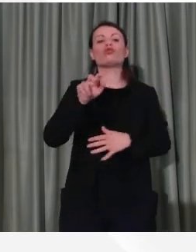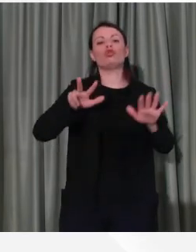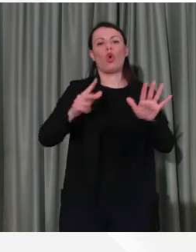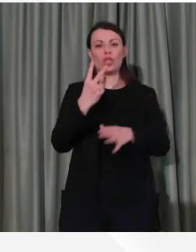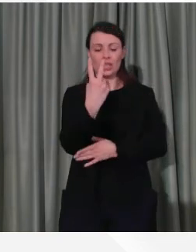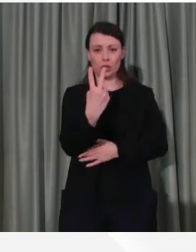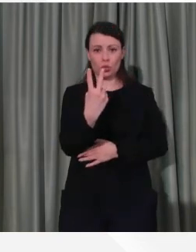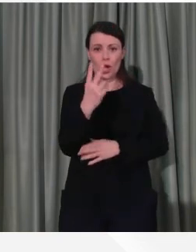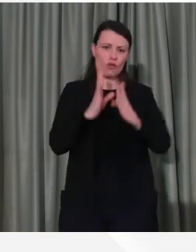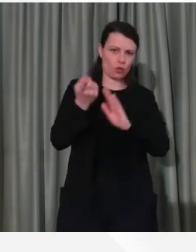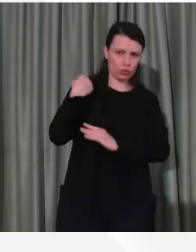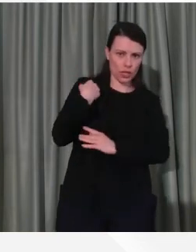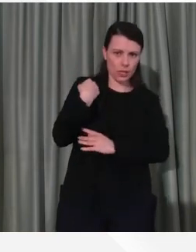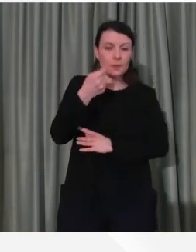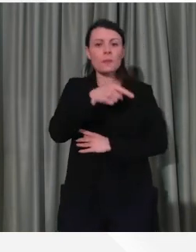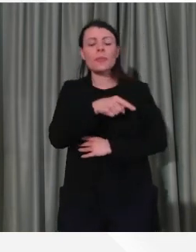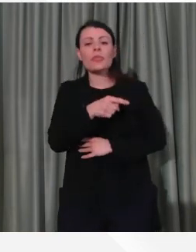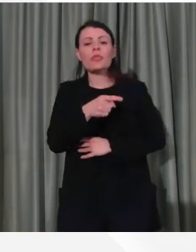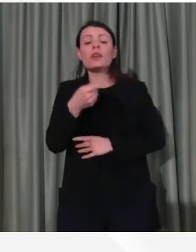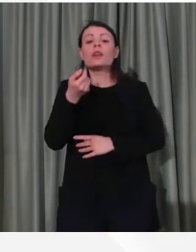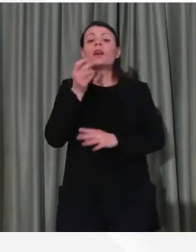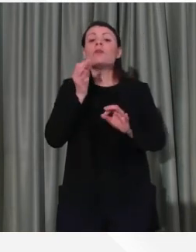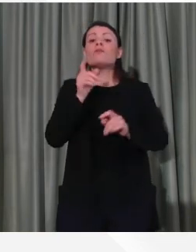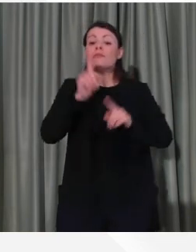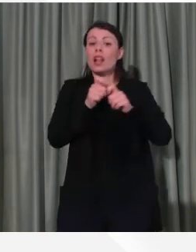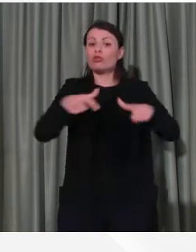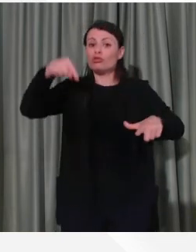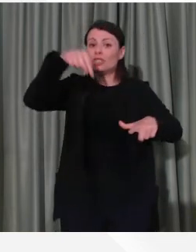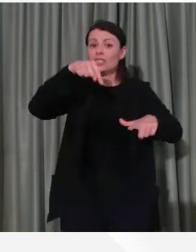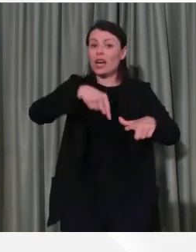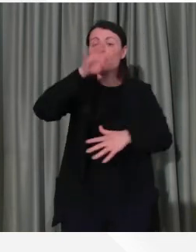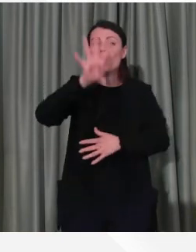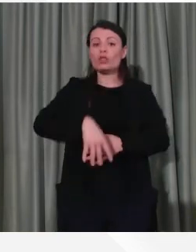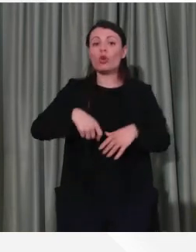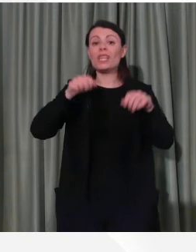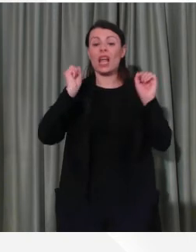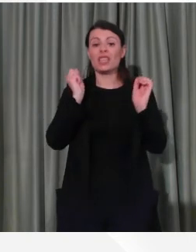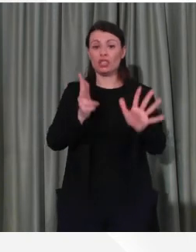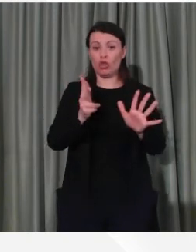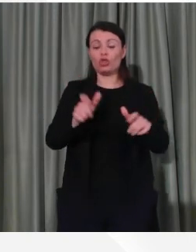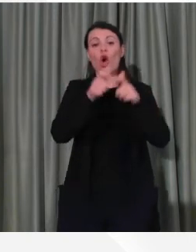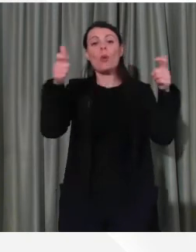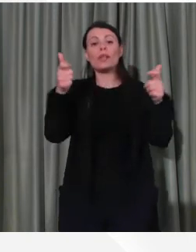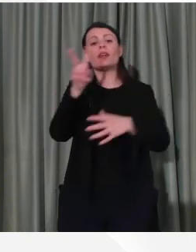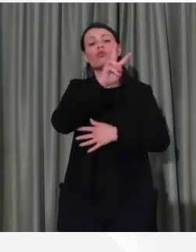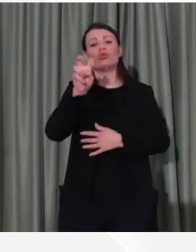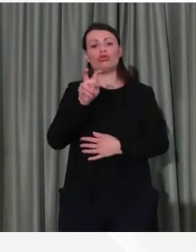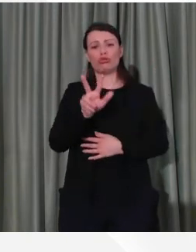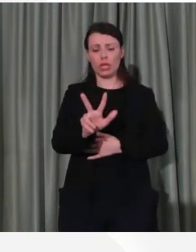rispetto a ieri, il dato di Milano città è 4.018 più 203